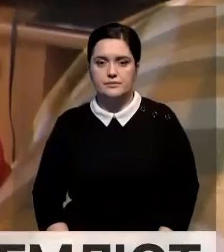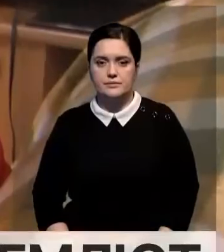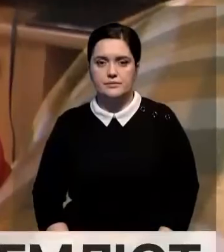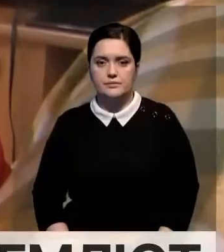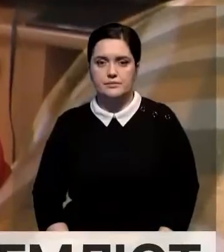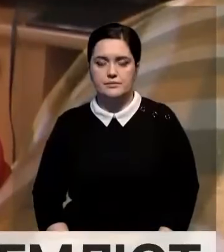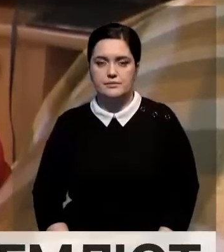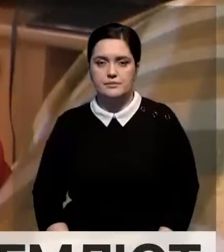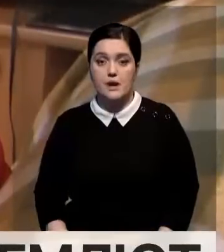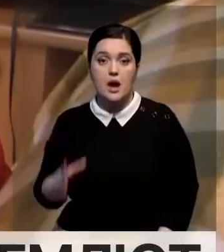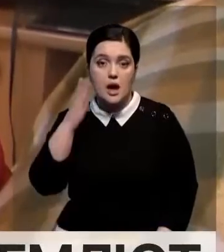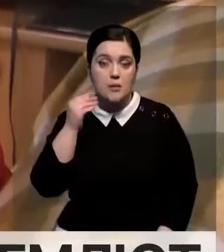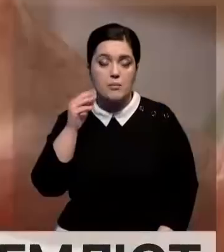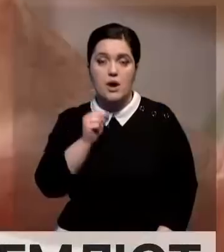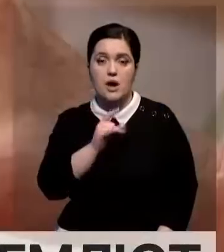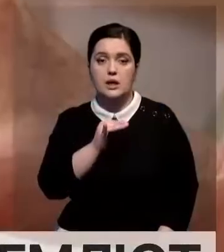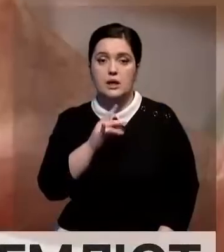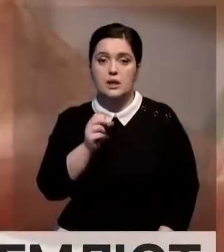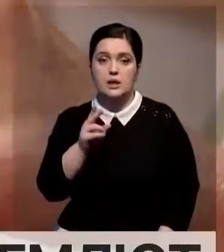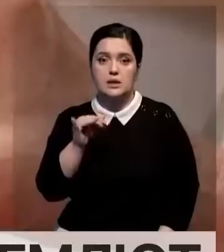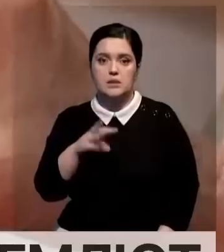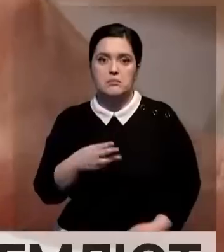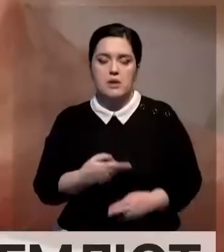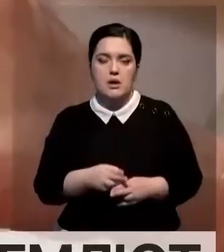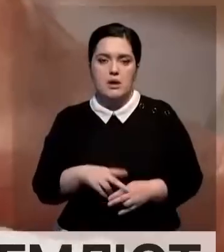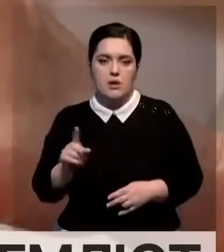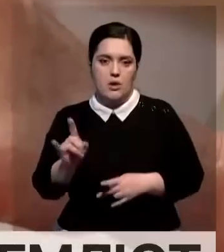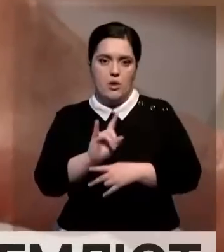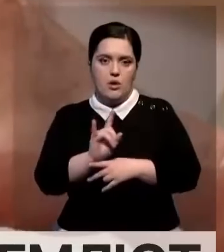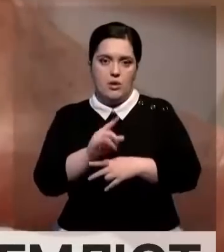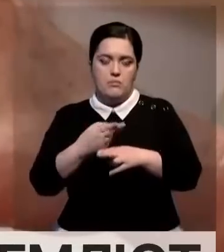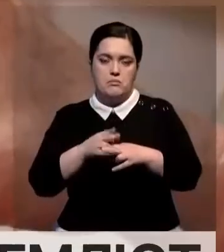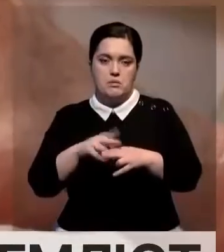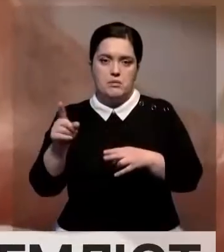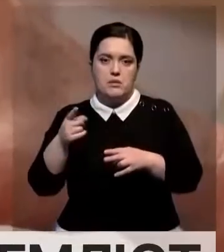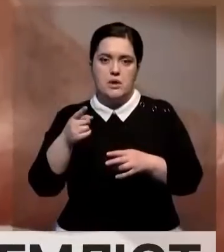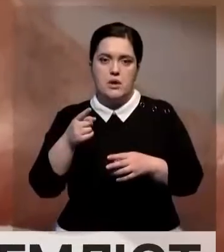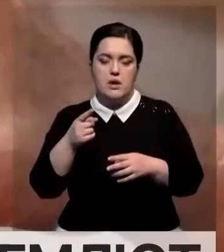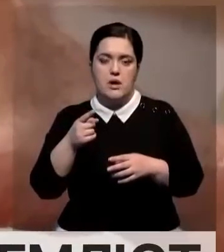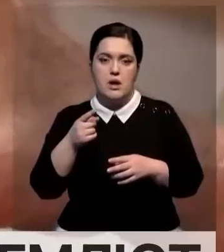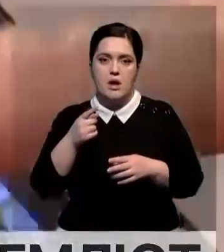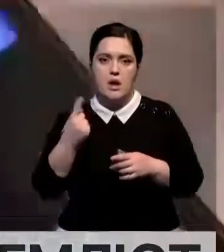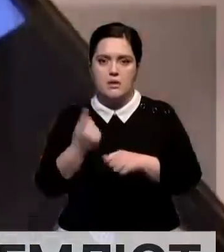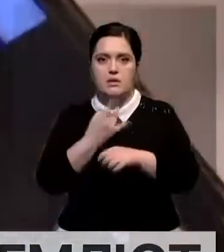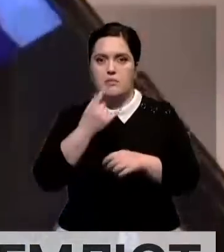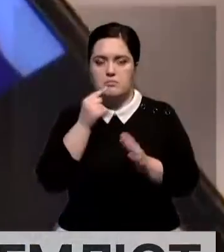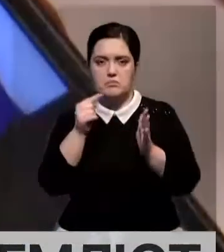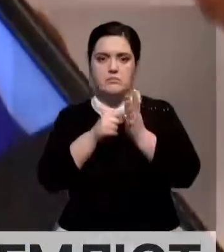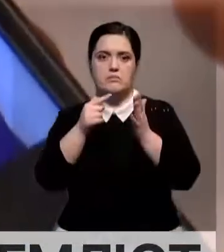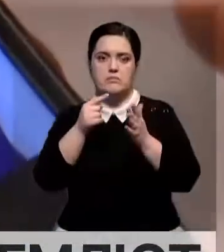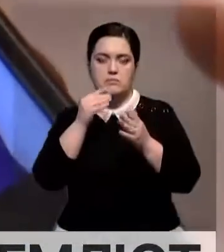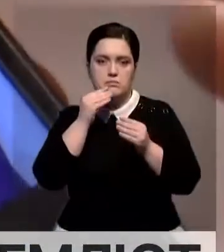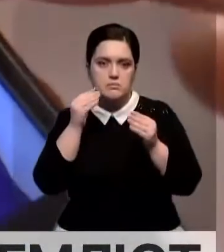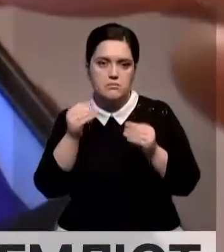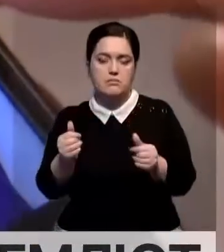Алматинка Арина Ким одна из тех, кто как раз таки пошел на поводу псевдоакций в социальных сетях. Однажды в ленте она наткнулась на заманчивое